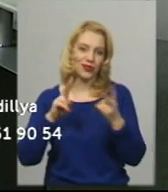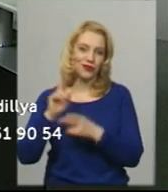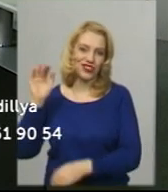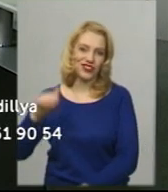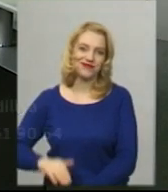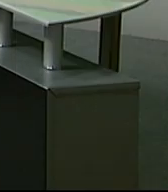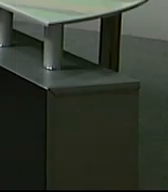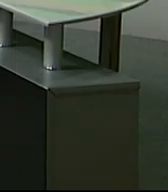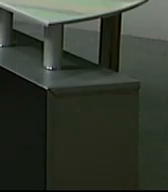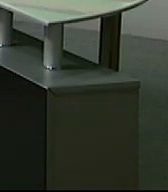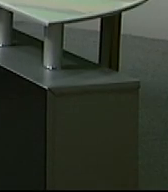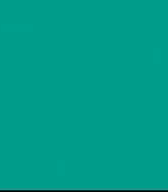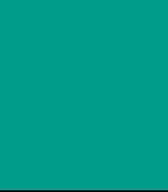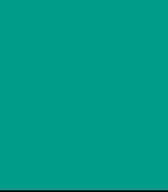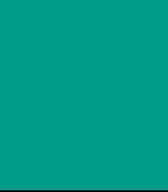.30.